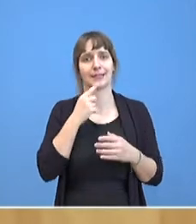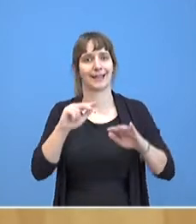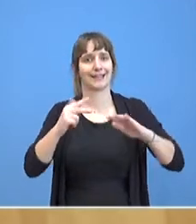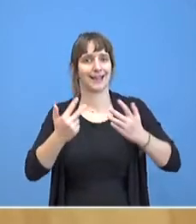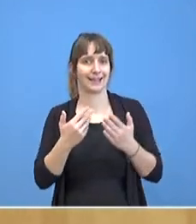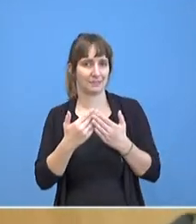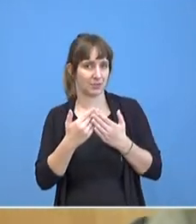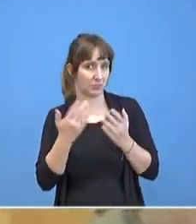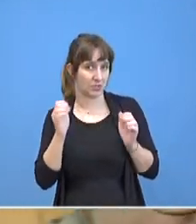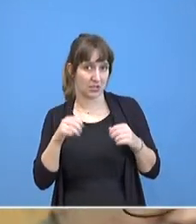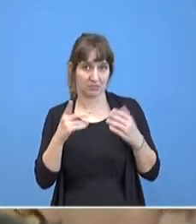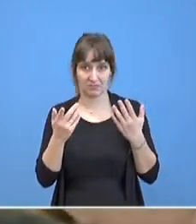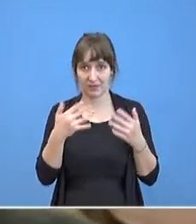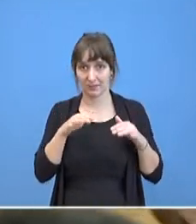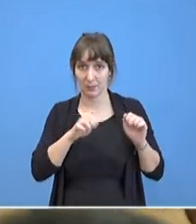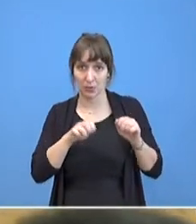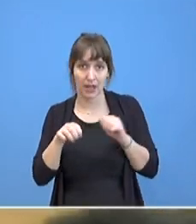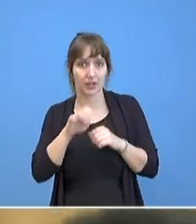vielleicht Spielraum?